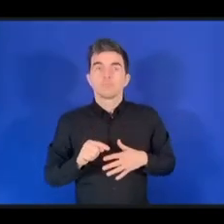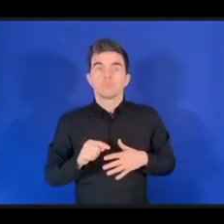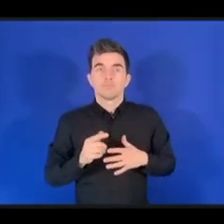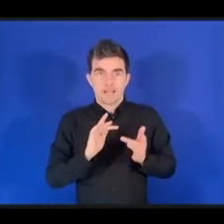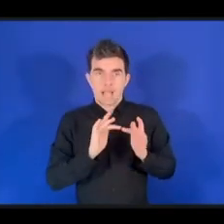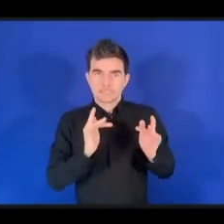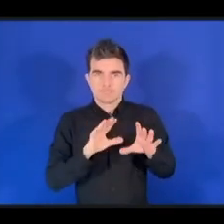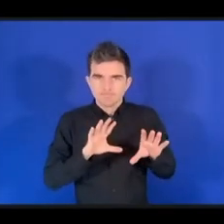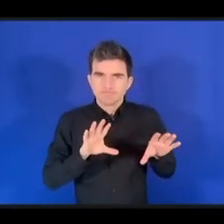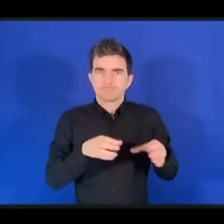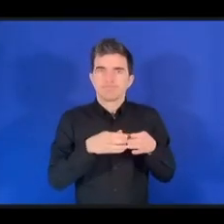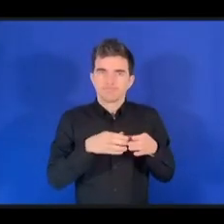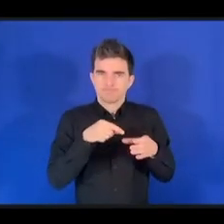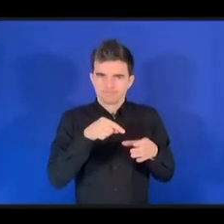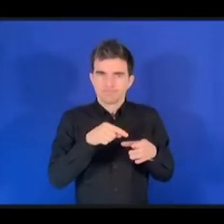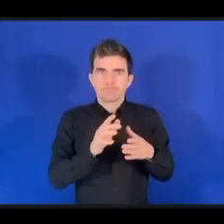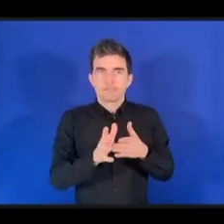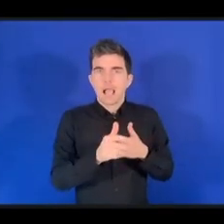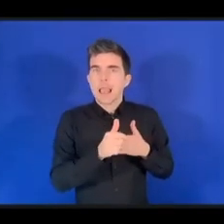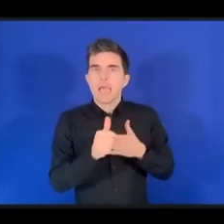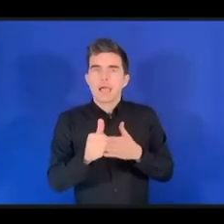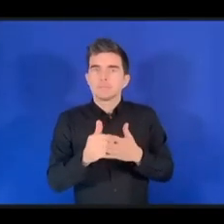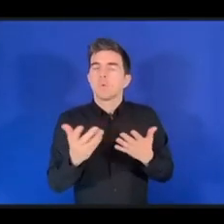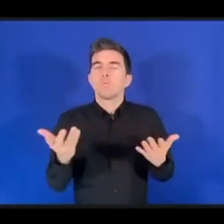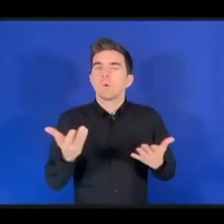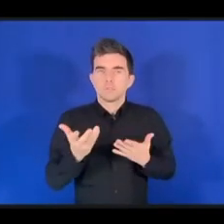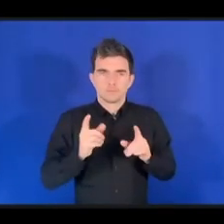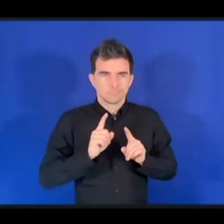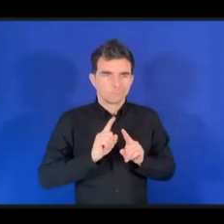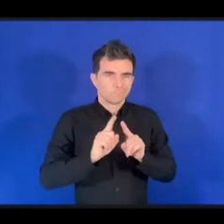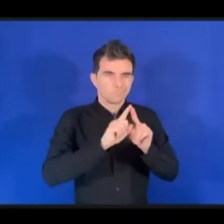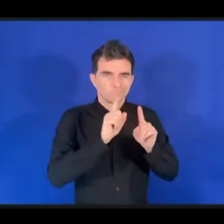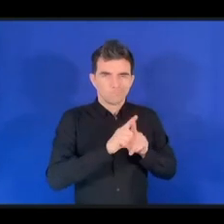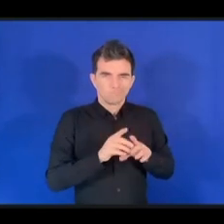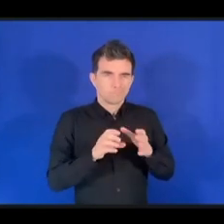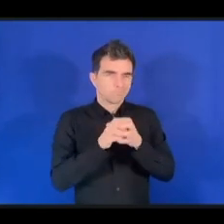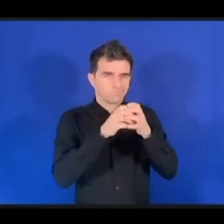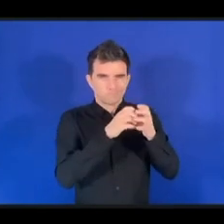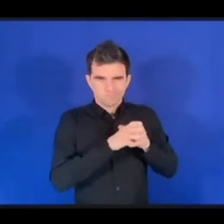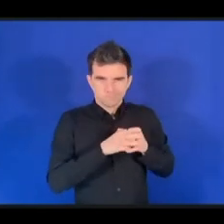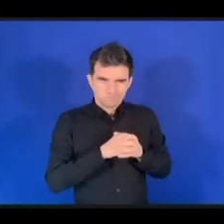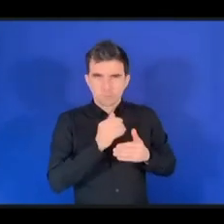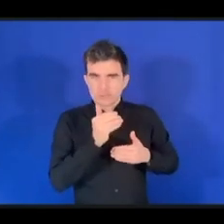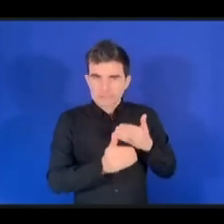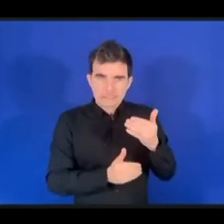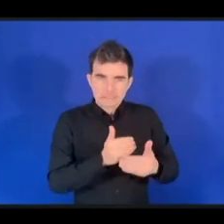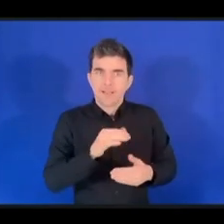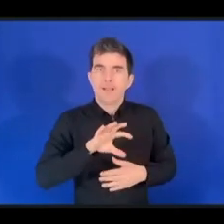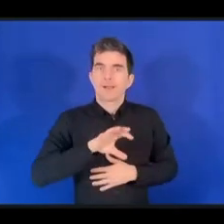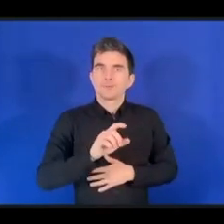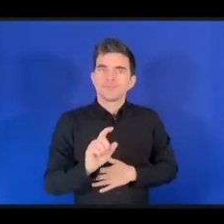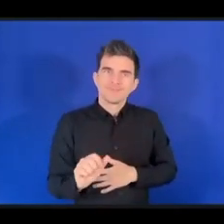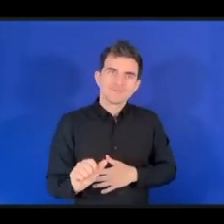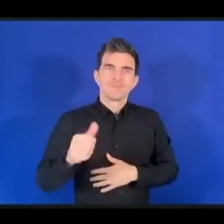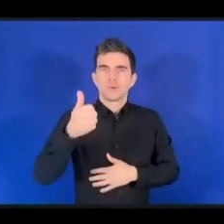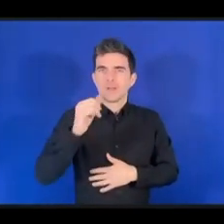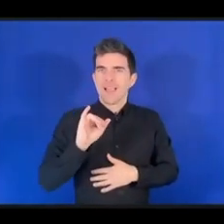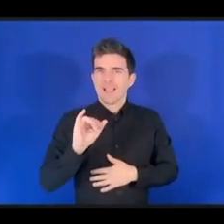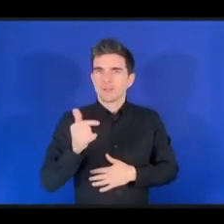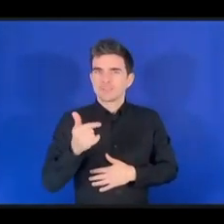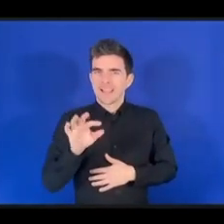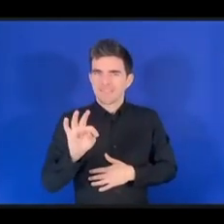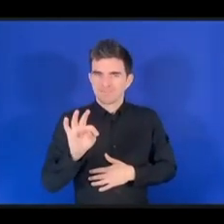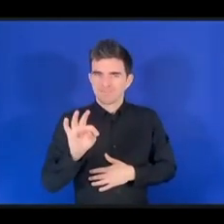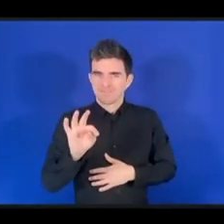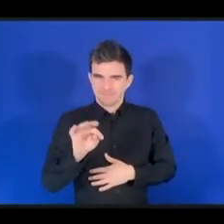стране. Тогда в течение двух дней мы вели диалог по важнейшим вопросам, в том